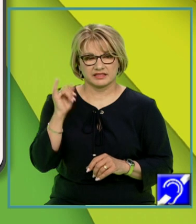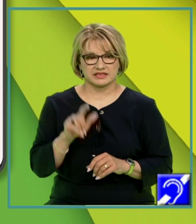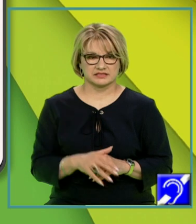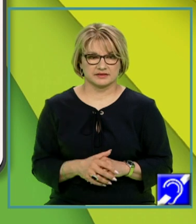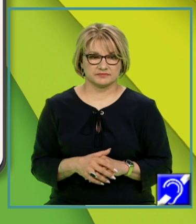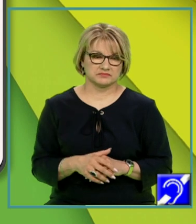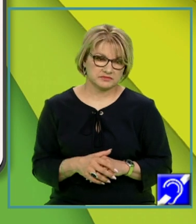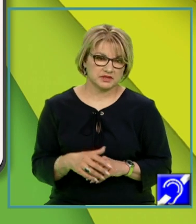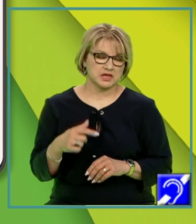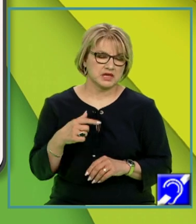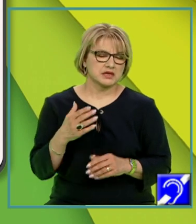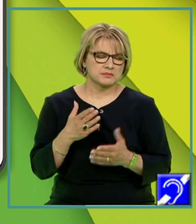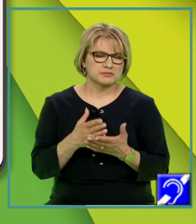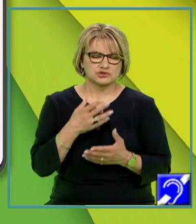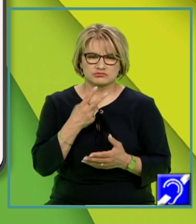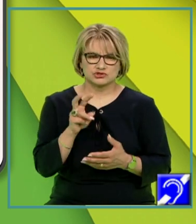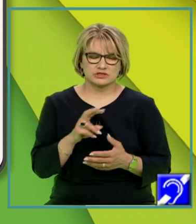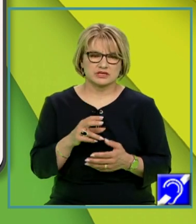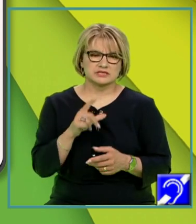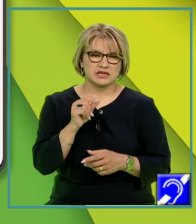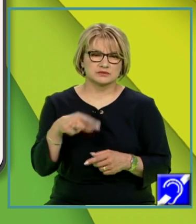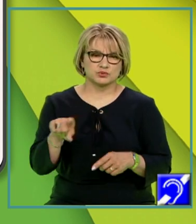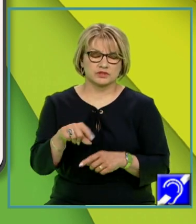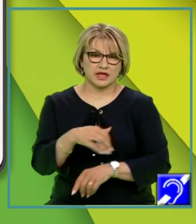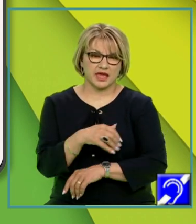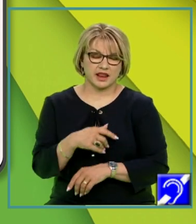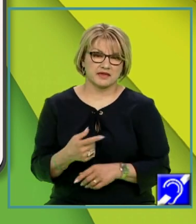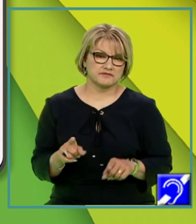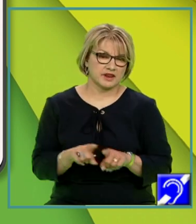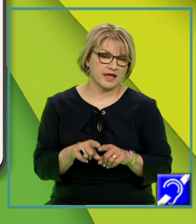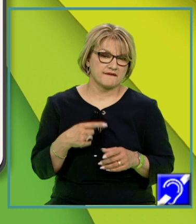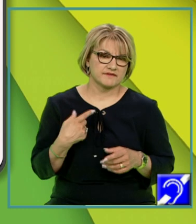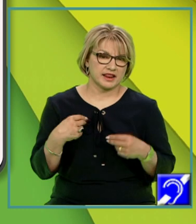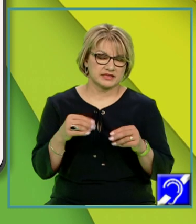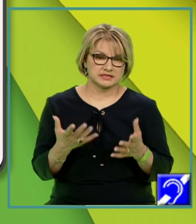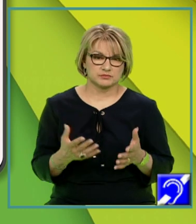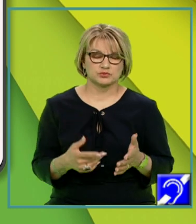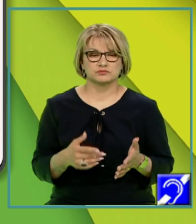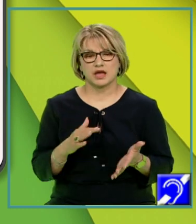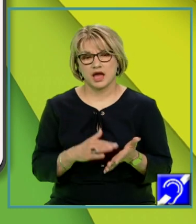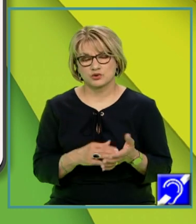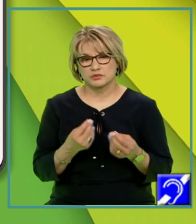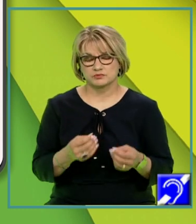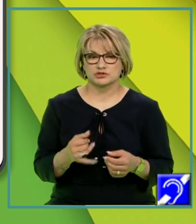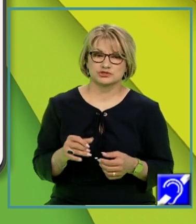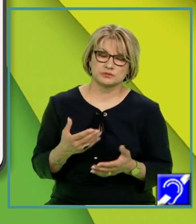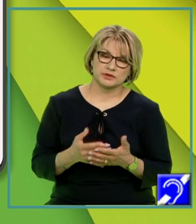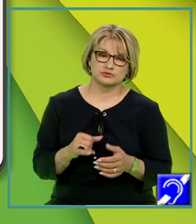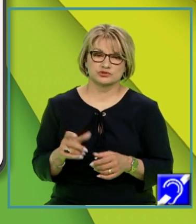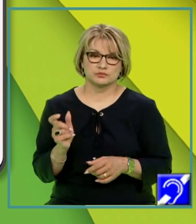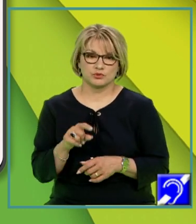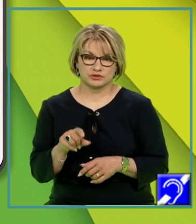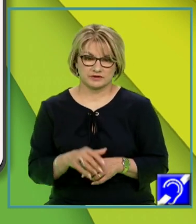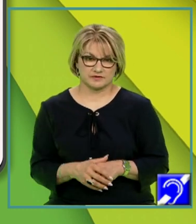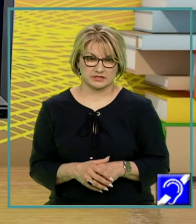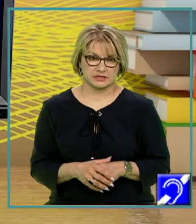răspunsuri ale elevilor care sună cam în felul următor. Sunt argumente bune și pentru și împotriva acestei